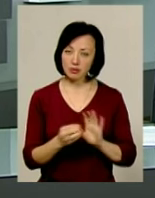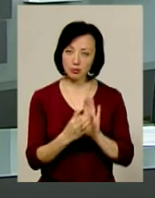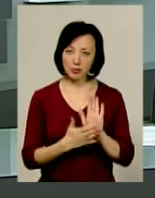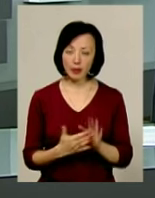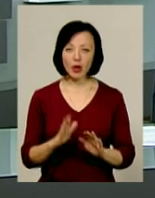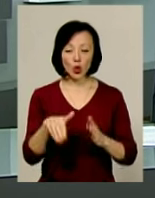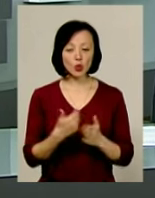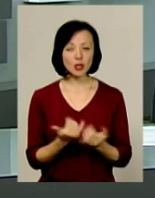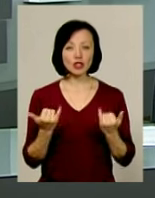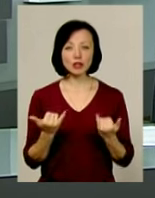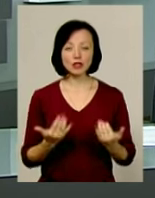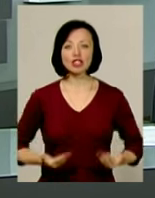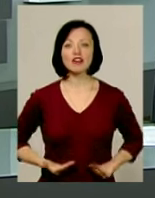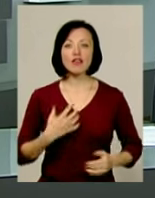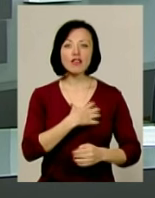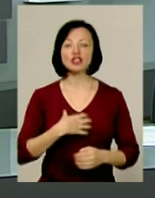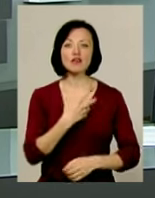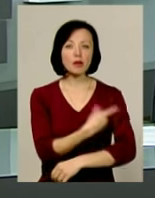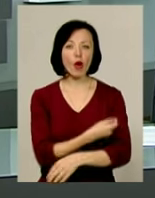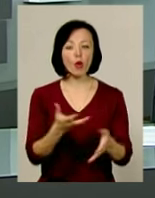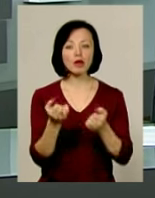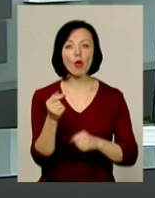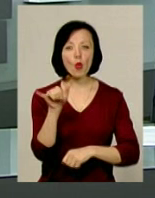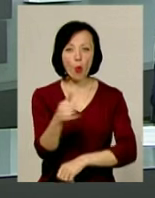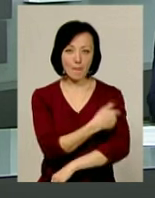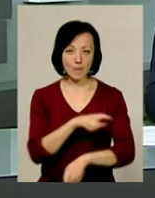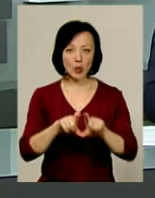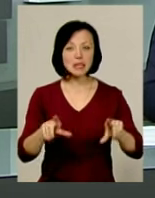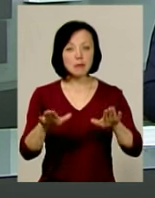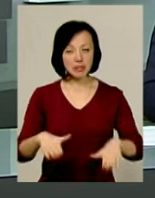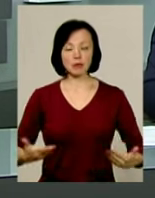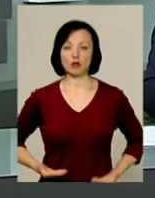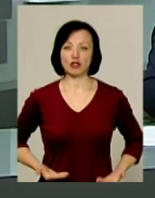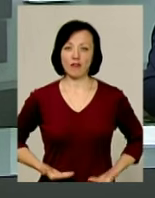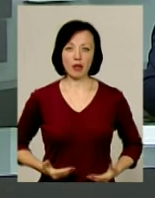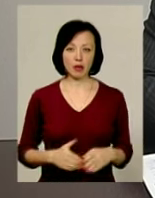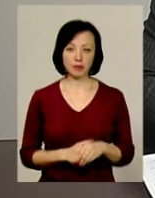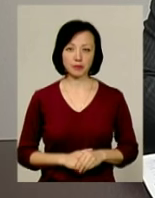Досі життєво важливий препарат пацієнти отримували у поліклініках за місцем проживання.